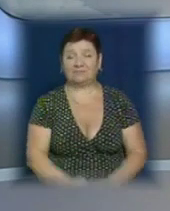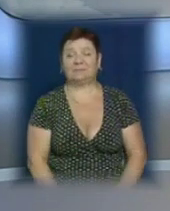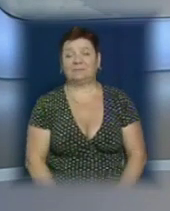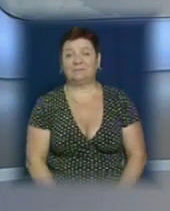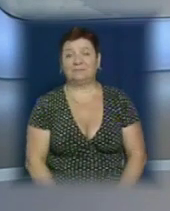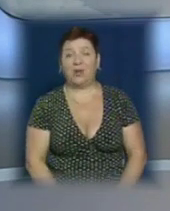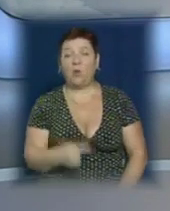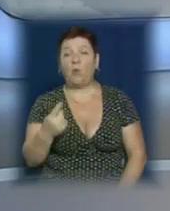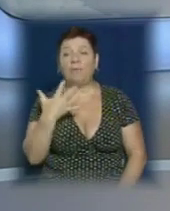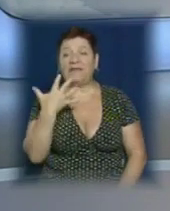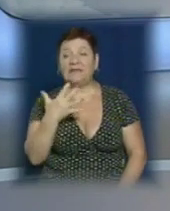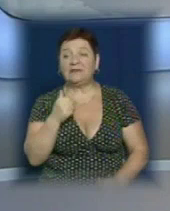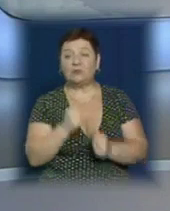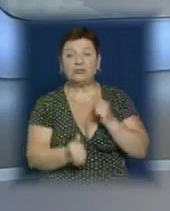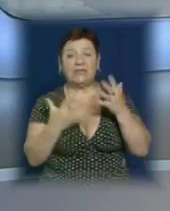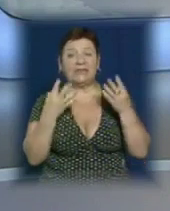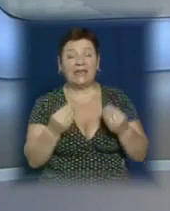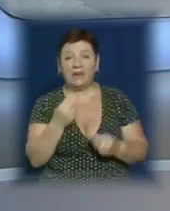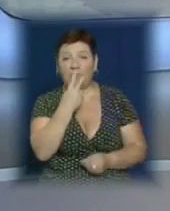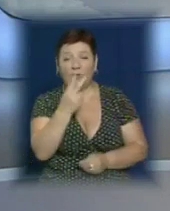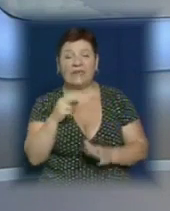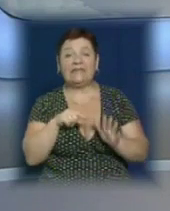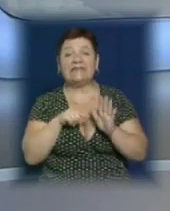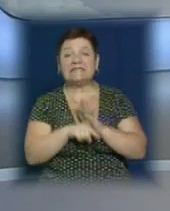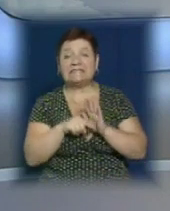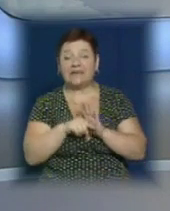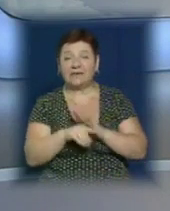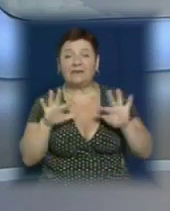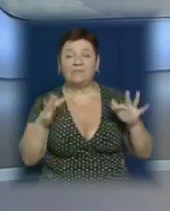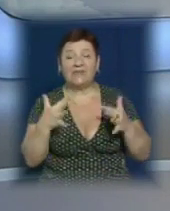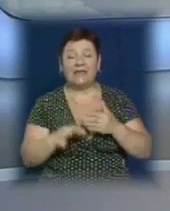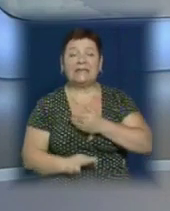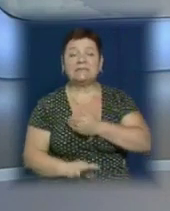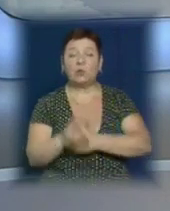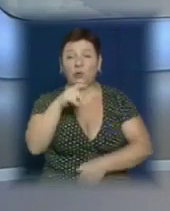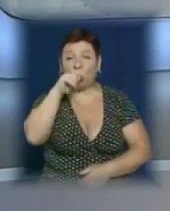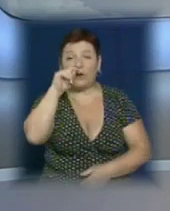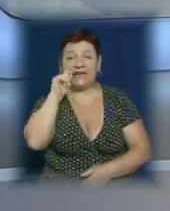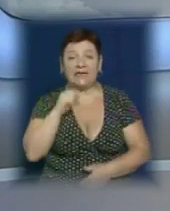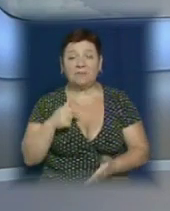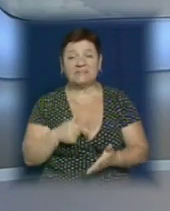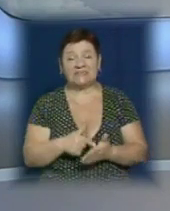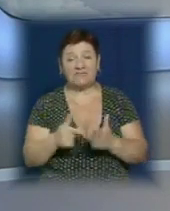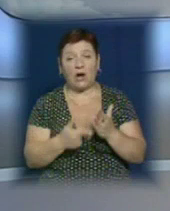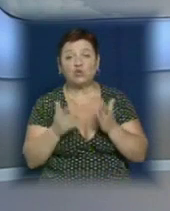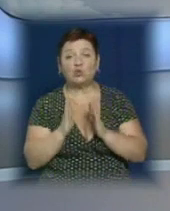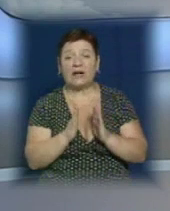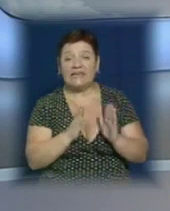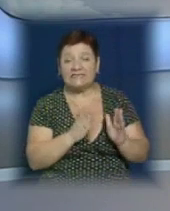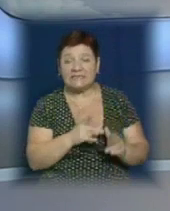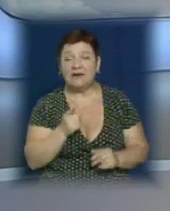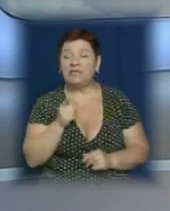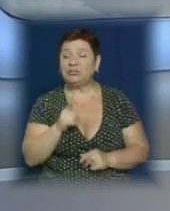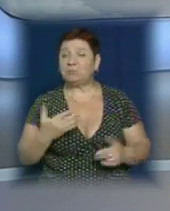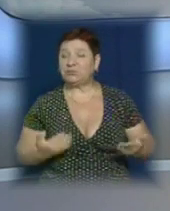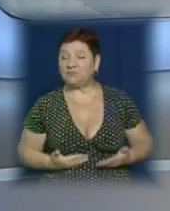У п'ятихвилинних щоденних новинах погляд із середини з епіцентру подій на сході України очима місцевих журналістів. Отже, про те, чим